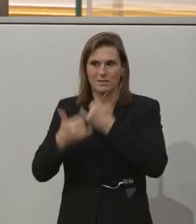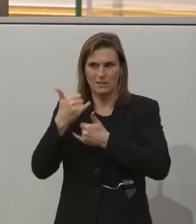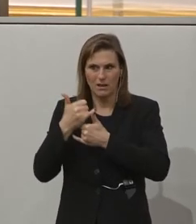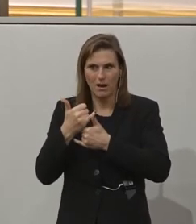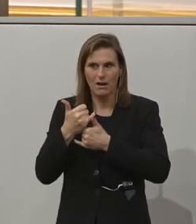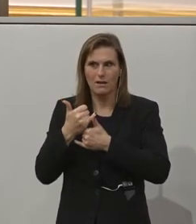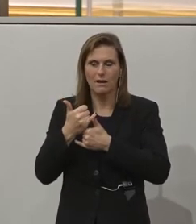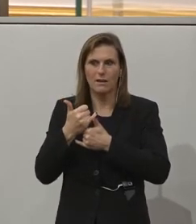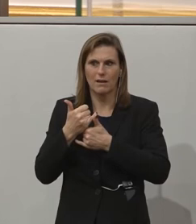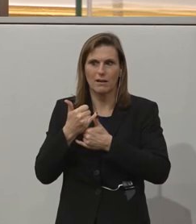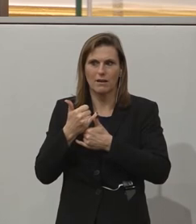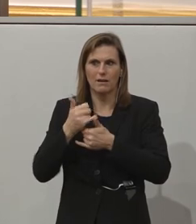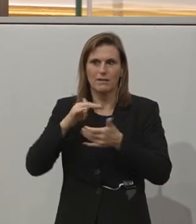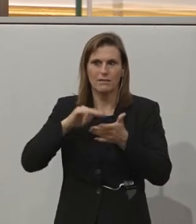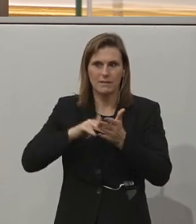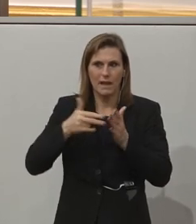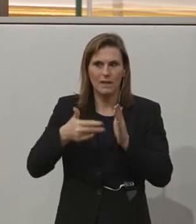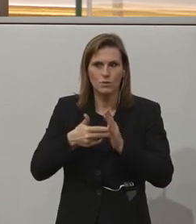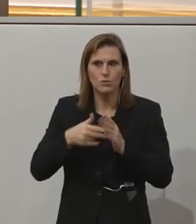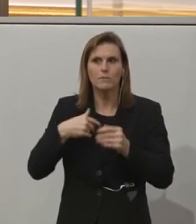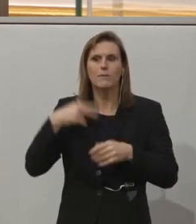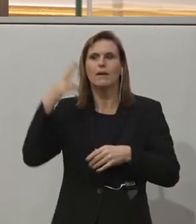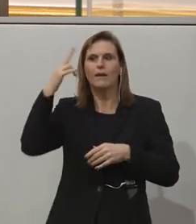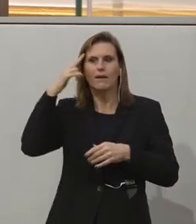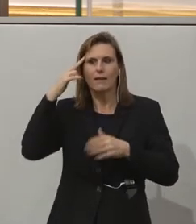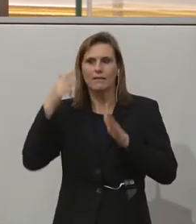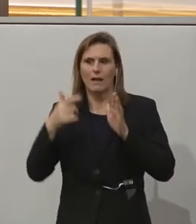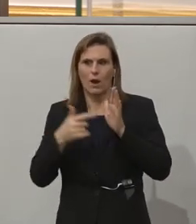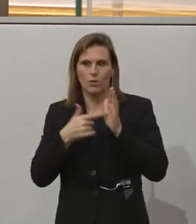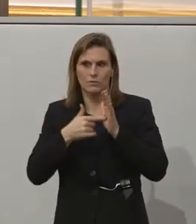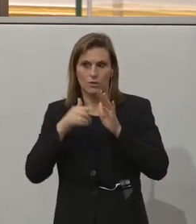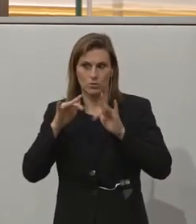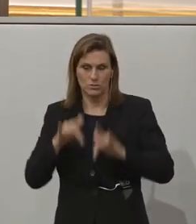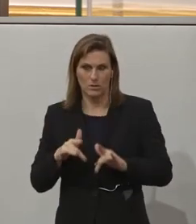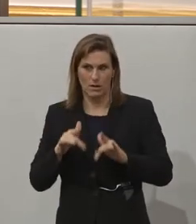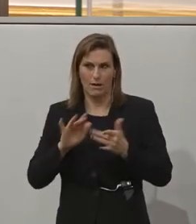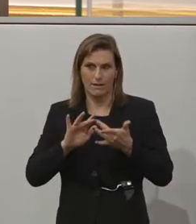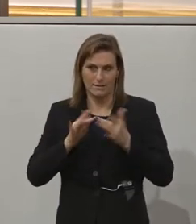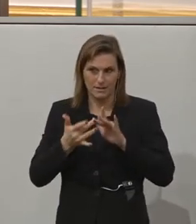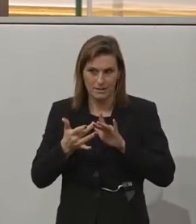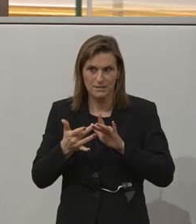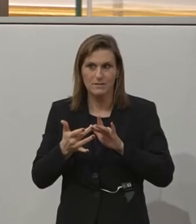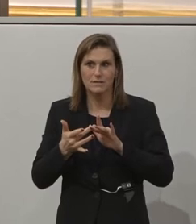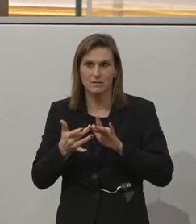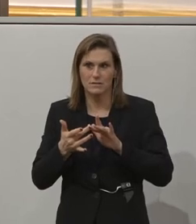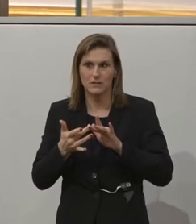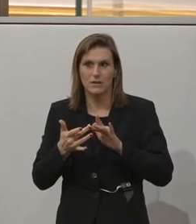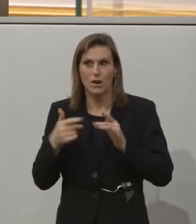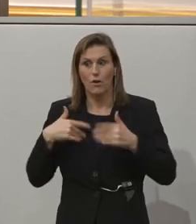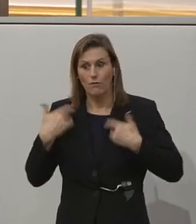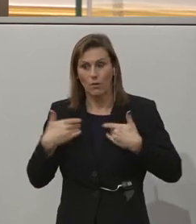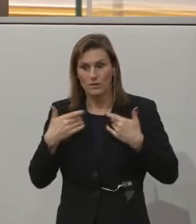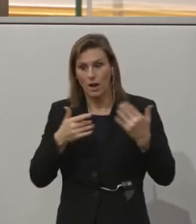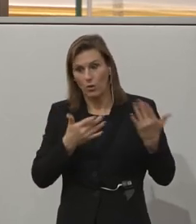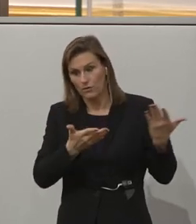Technology und kenne die ganzen Herausforderungen zu gut. Würde mich natürlich auch freuen, wenn das einmal nach Österreich kommt.